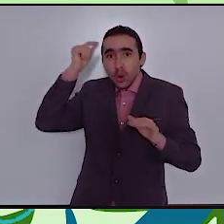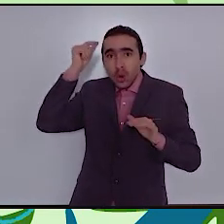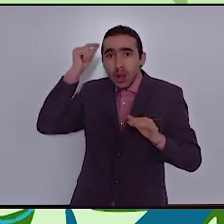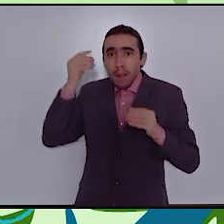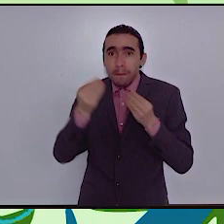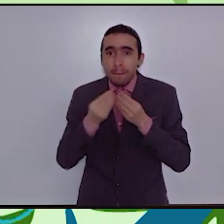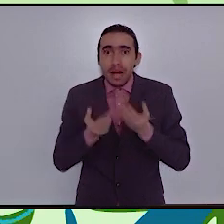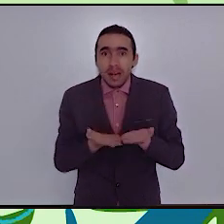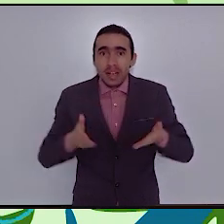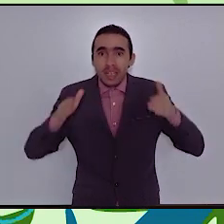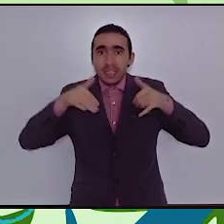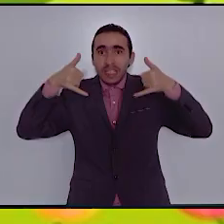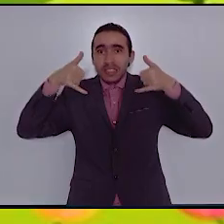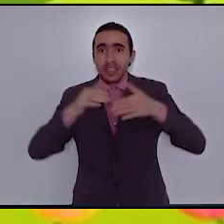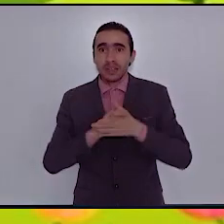اشتركوا في القناة وعبر